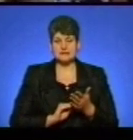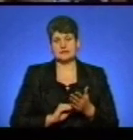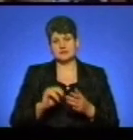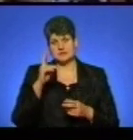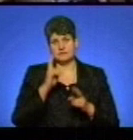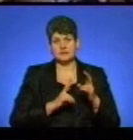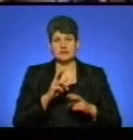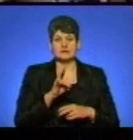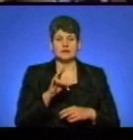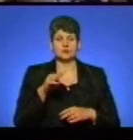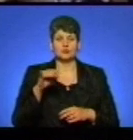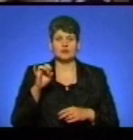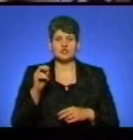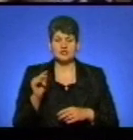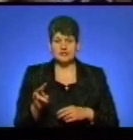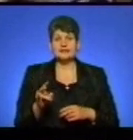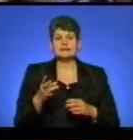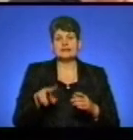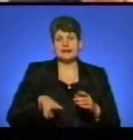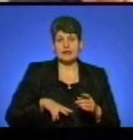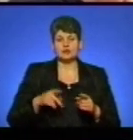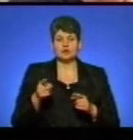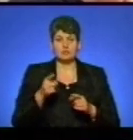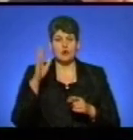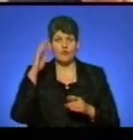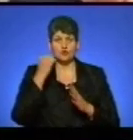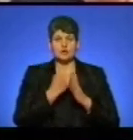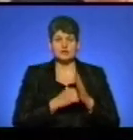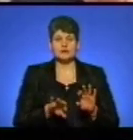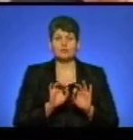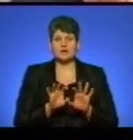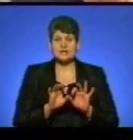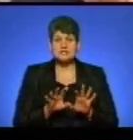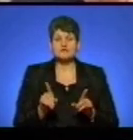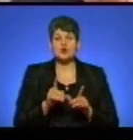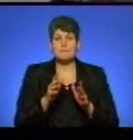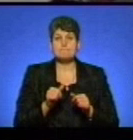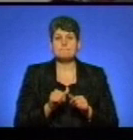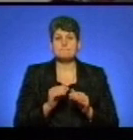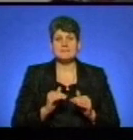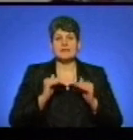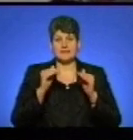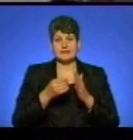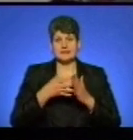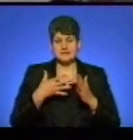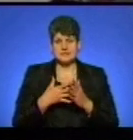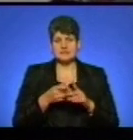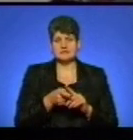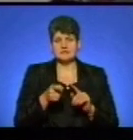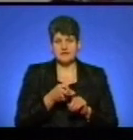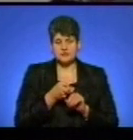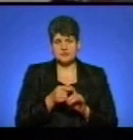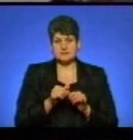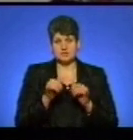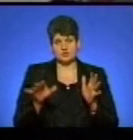Наталія Туршин. Директор «Тернопільводоканалу» Володимир Кузьма пояснив, що підніття тарифів на холодну воду пов'язане із зростанням тарифів на